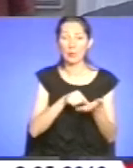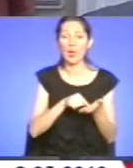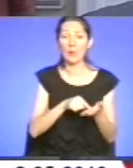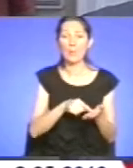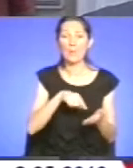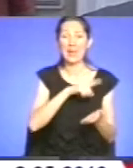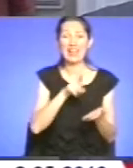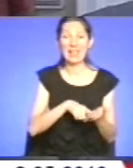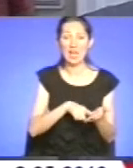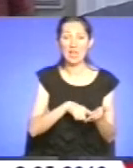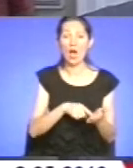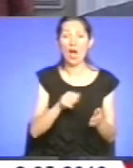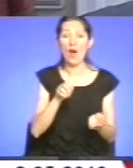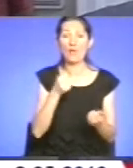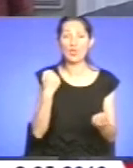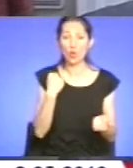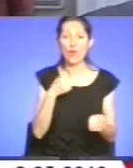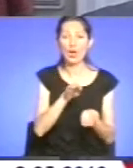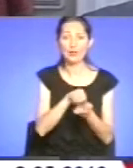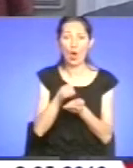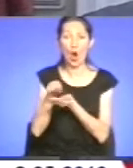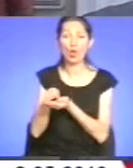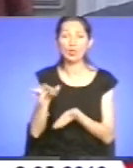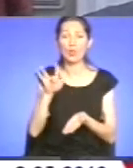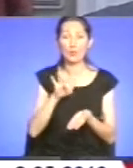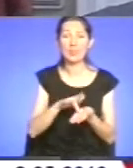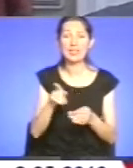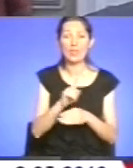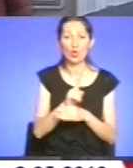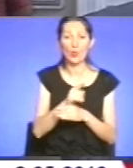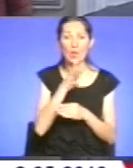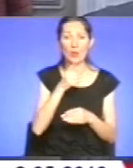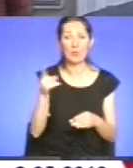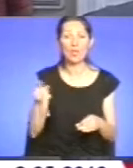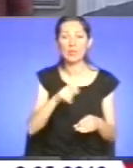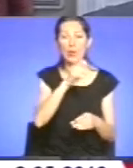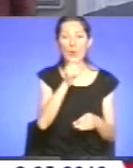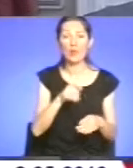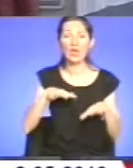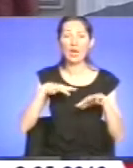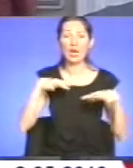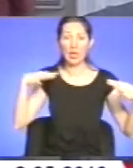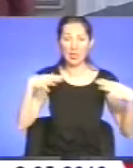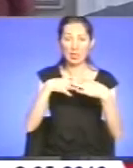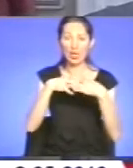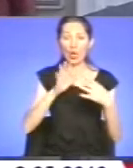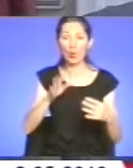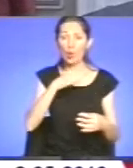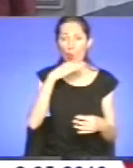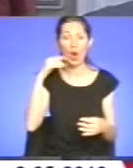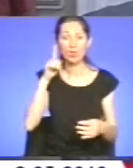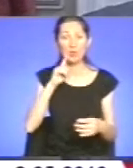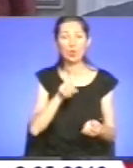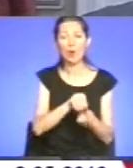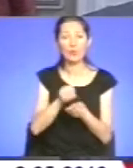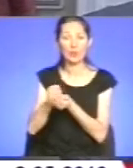в місті Тернопіль. Справа в тому, що під час бойових дій було багато тимчасових захоронень, які потім переносилися